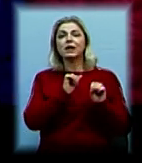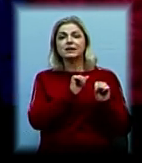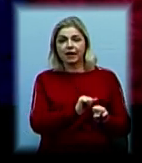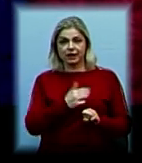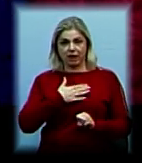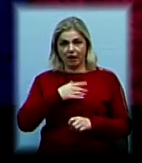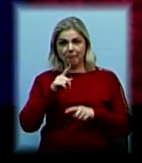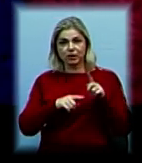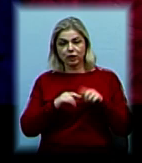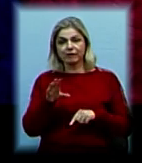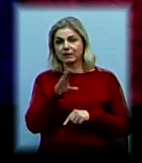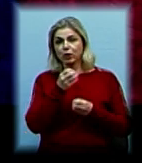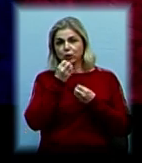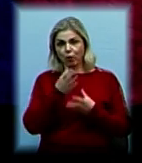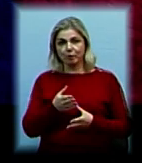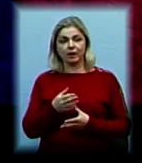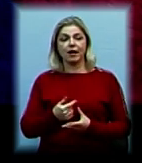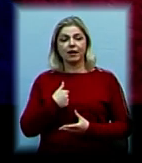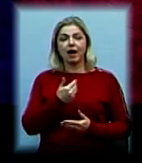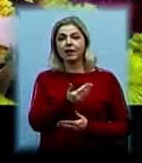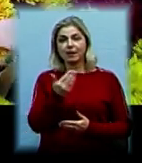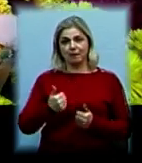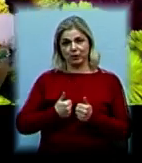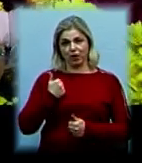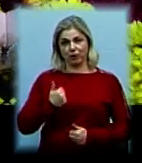батьківщини. Все добре, я ним пишаюсь.